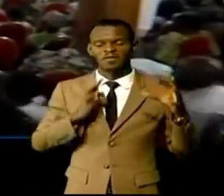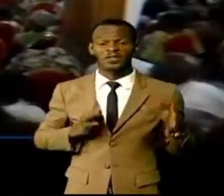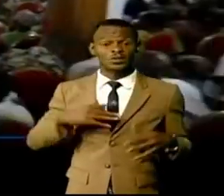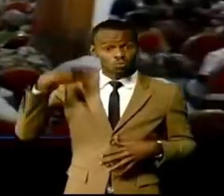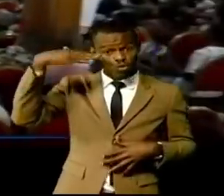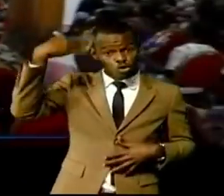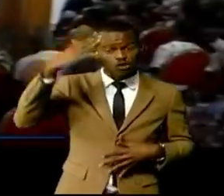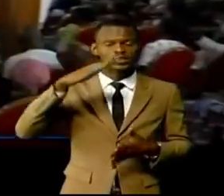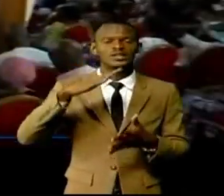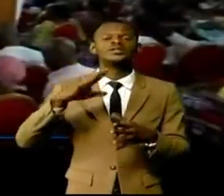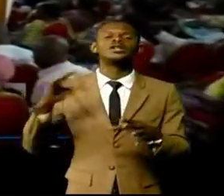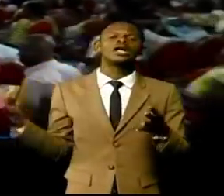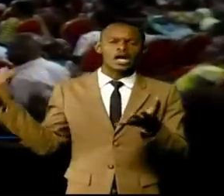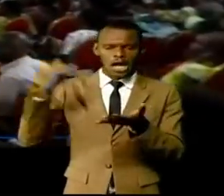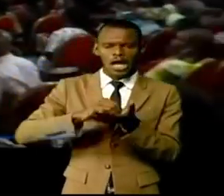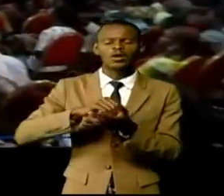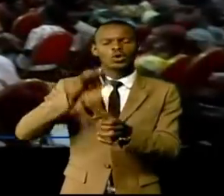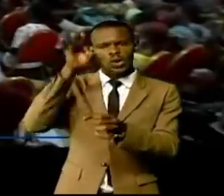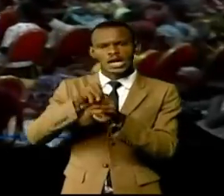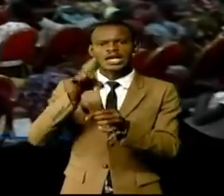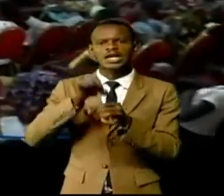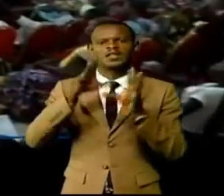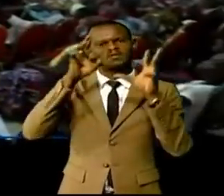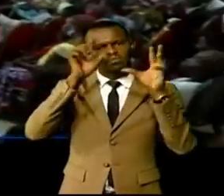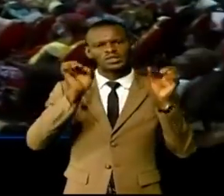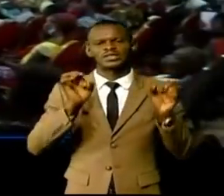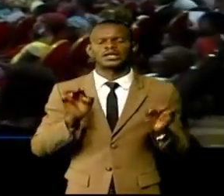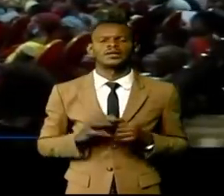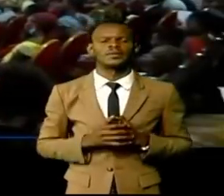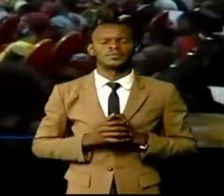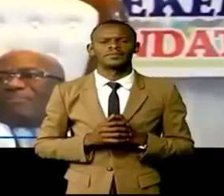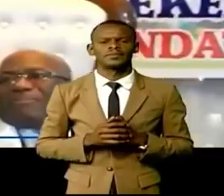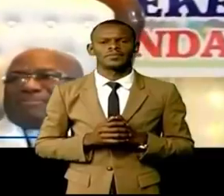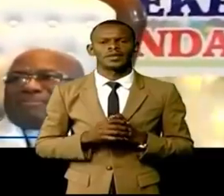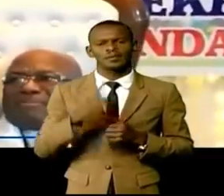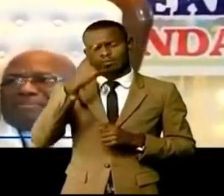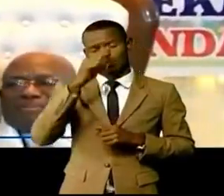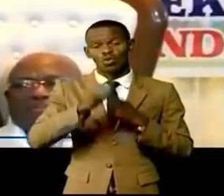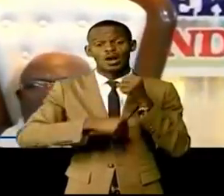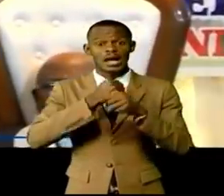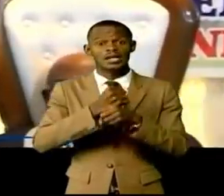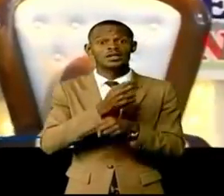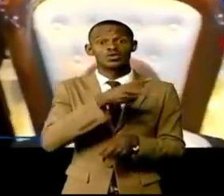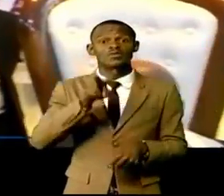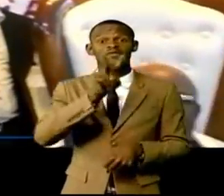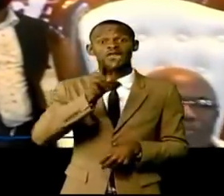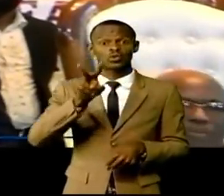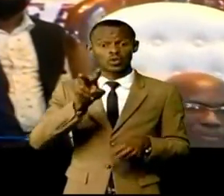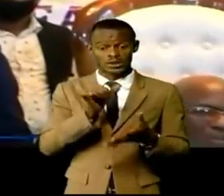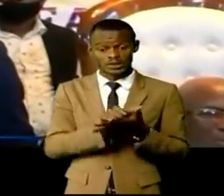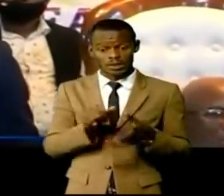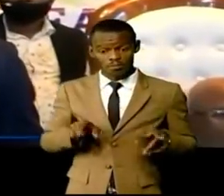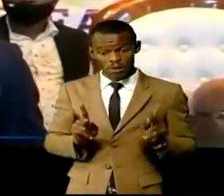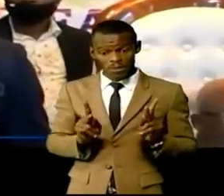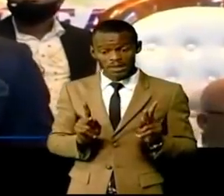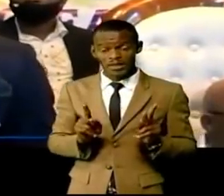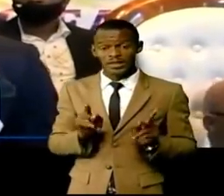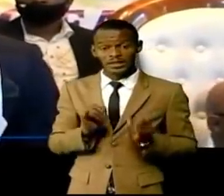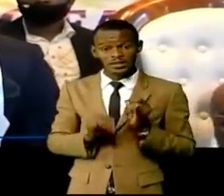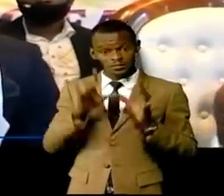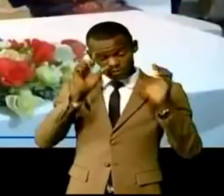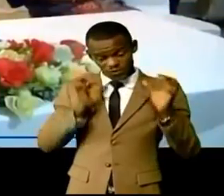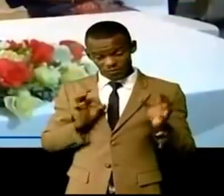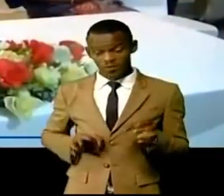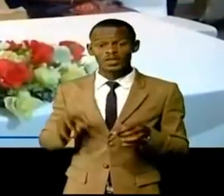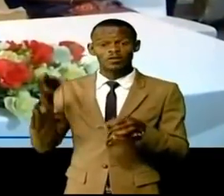suprême aux Bretènes loupes électorales en commun de croix pour matérialiser sa vision et